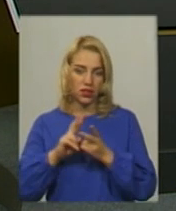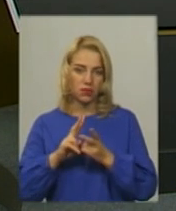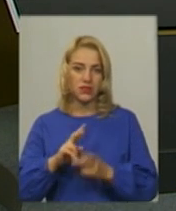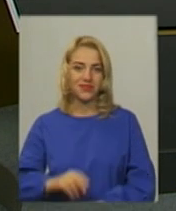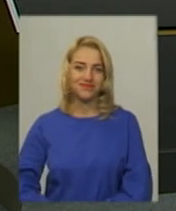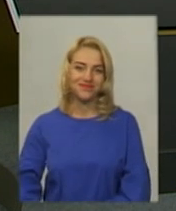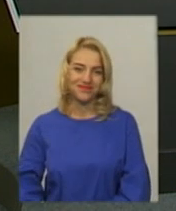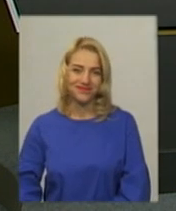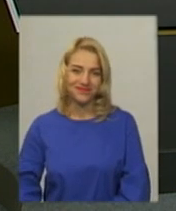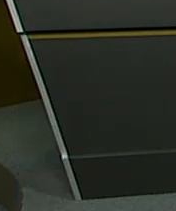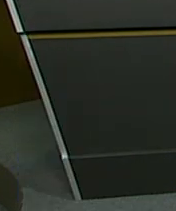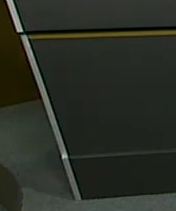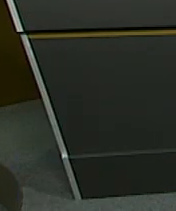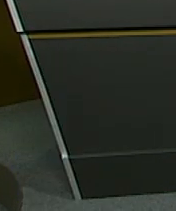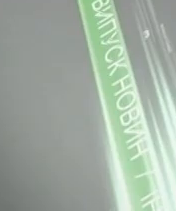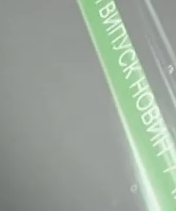.30